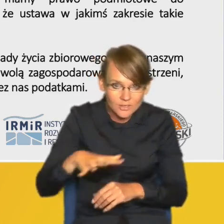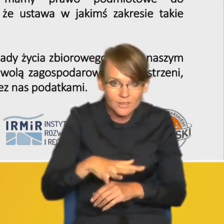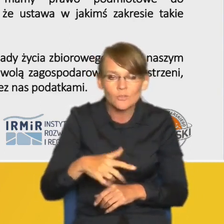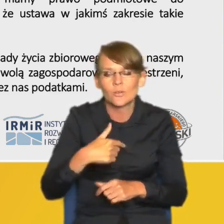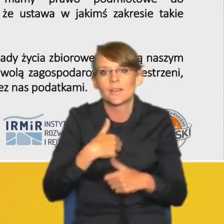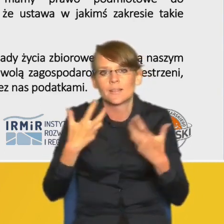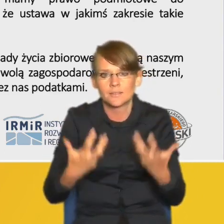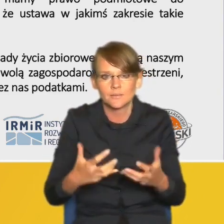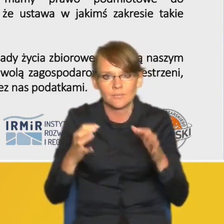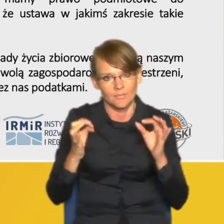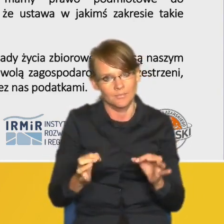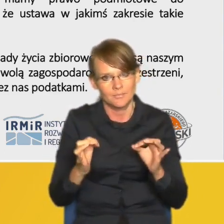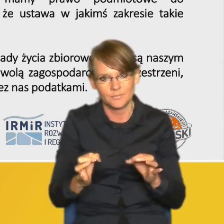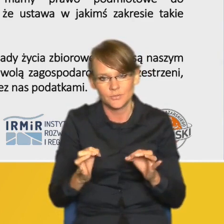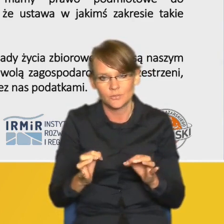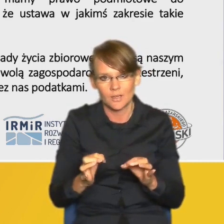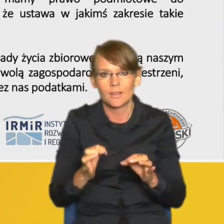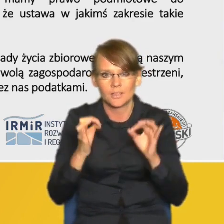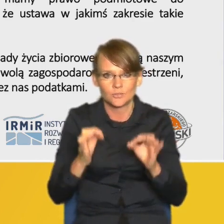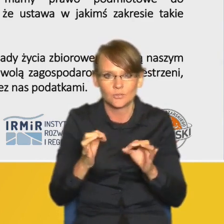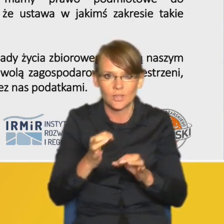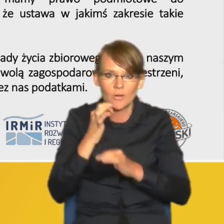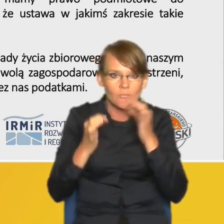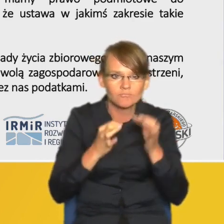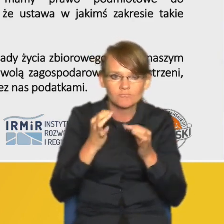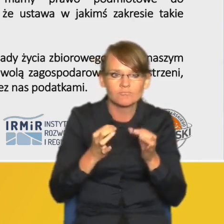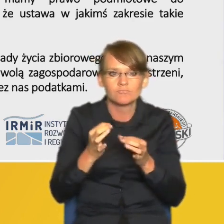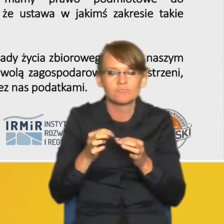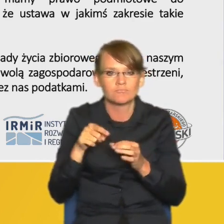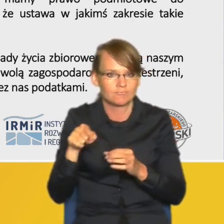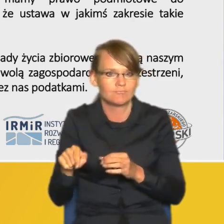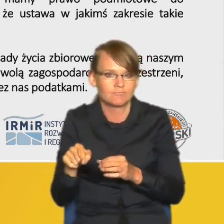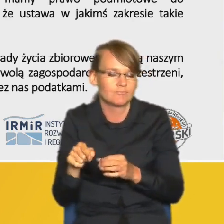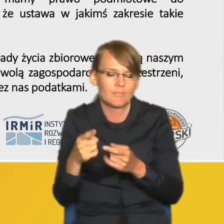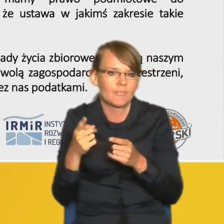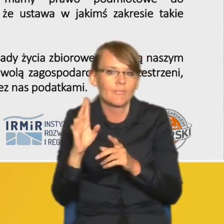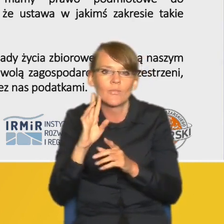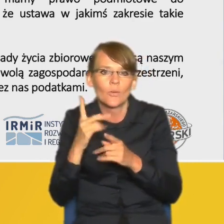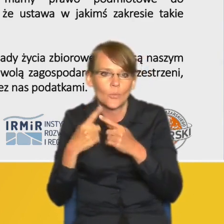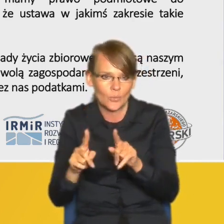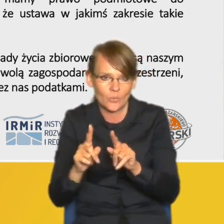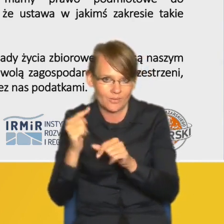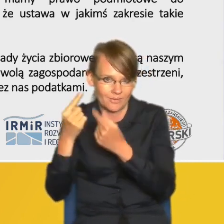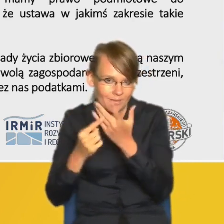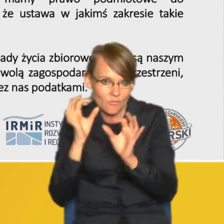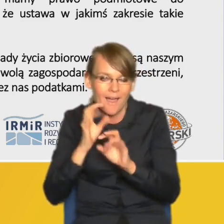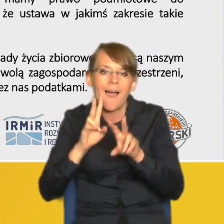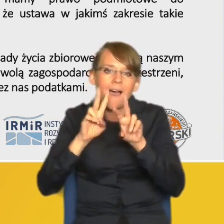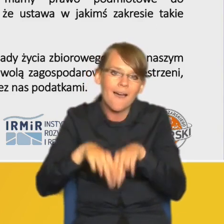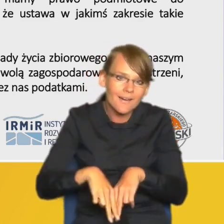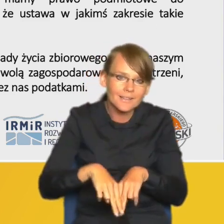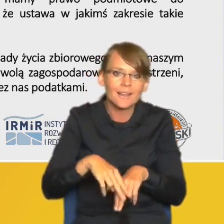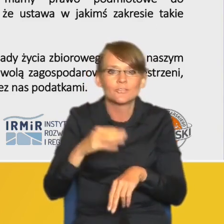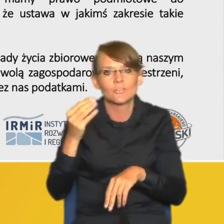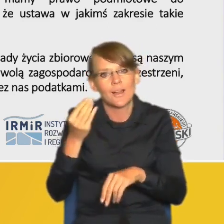podzielić się tym wycinkowym zagadnieniem a do pozostałych ustaleń w zakresie przeze